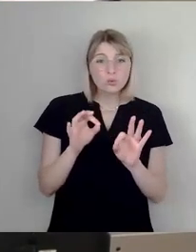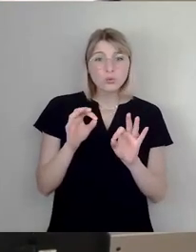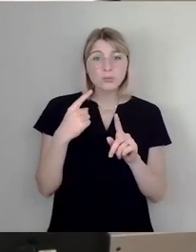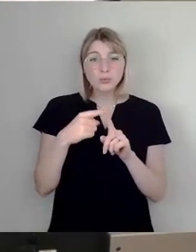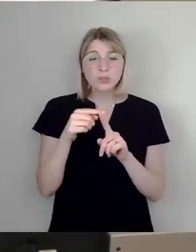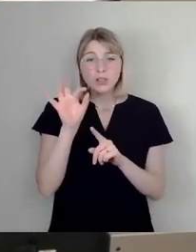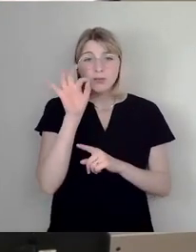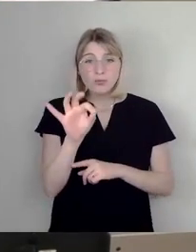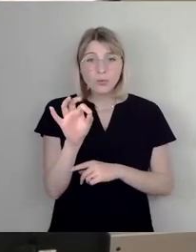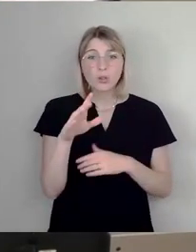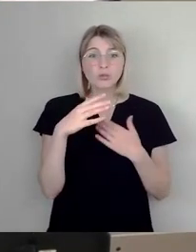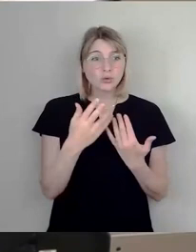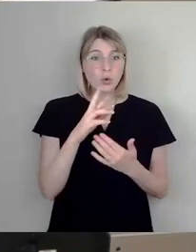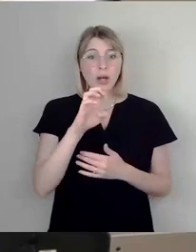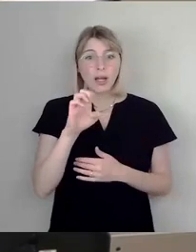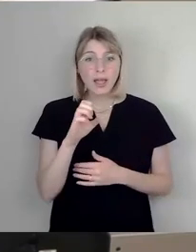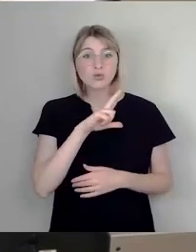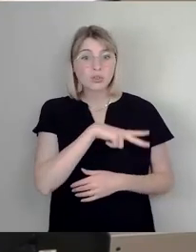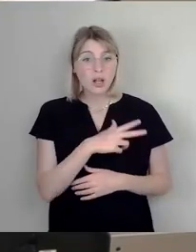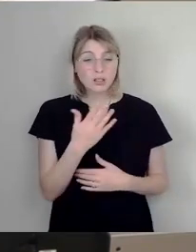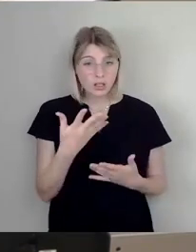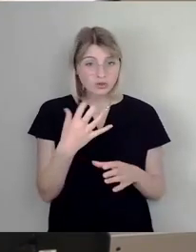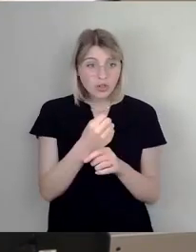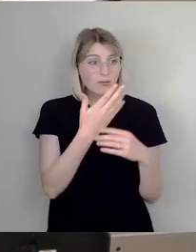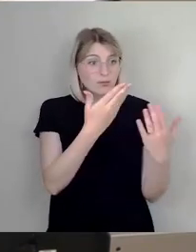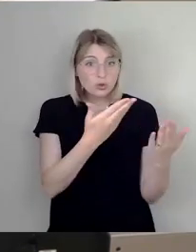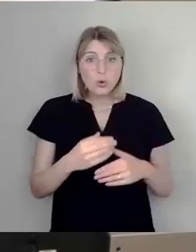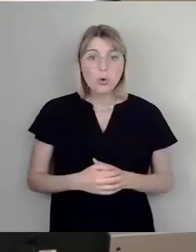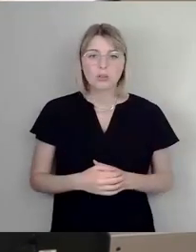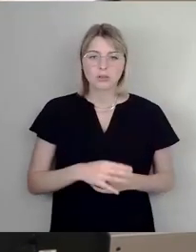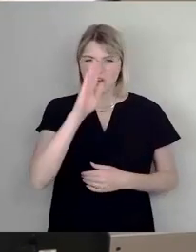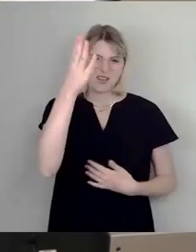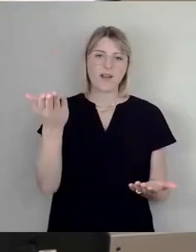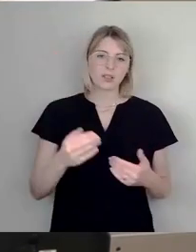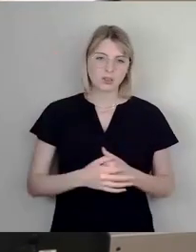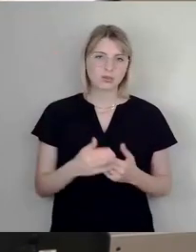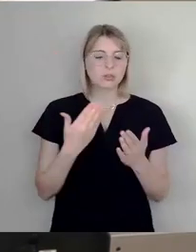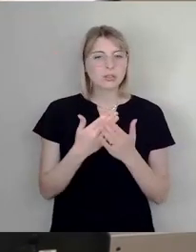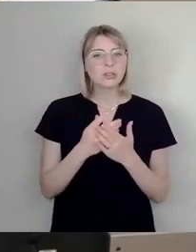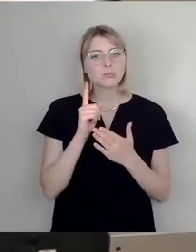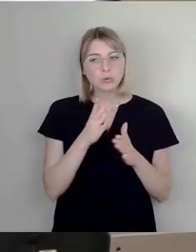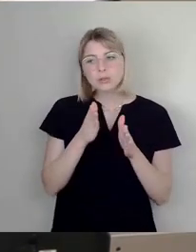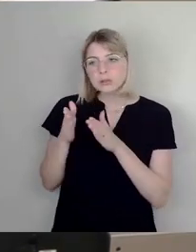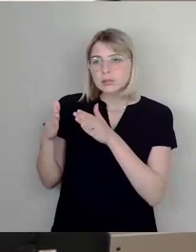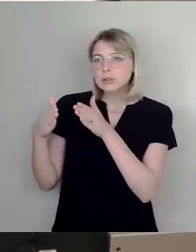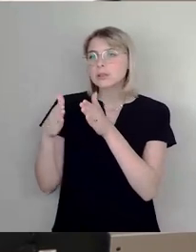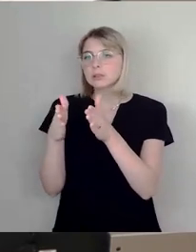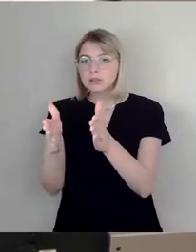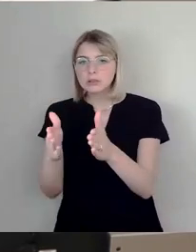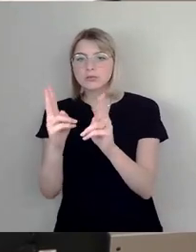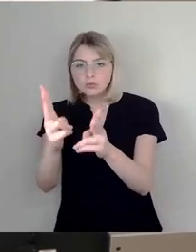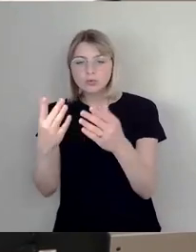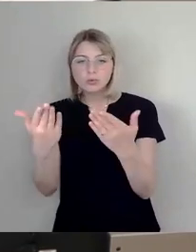nicht resozialisiert. Das ist doch alles Unfug. Und insofern muss man das in die richtigen Bahnen lenken. Und insofern ist der